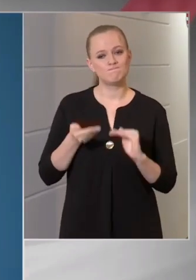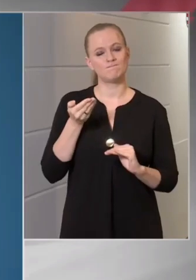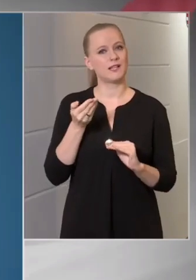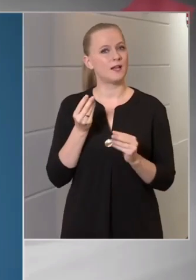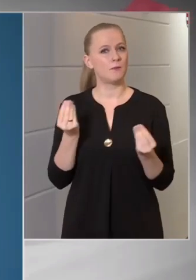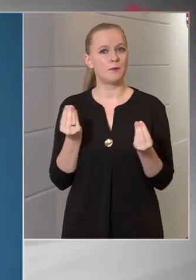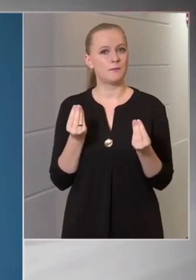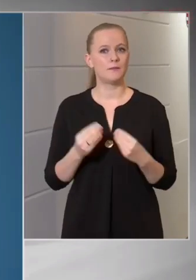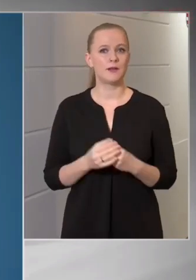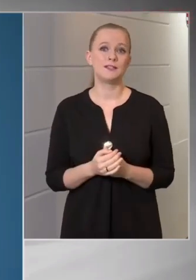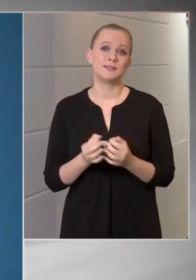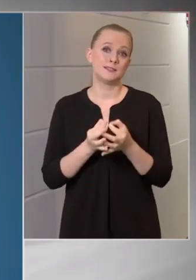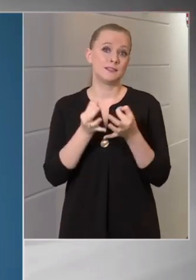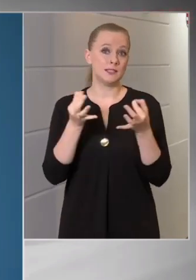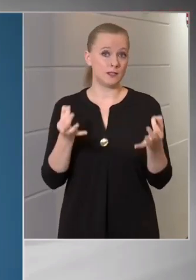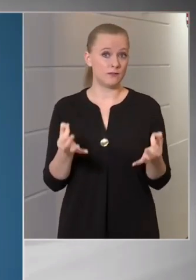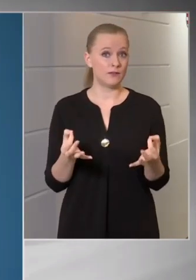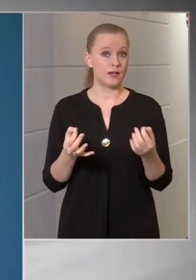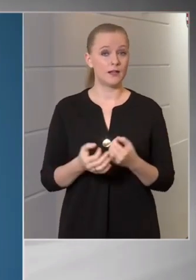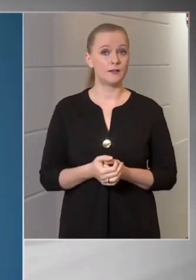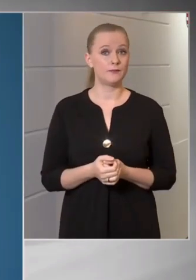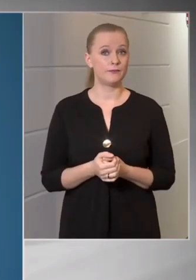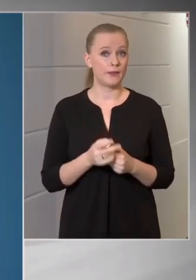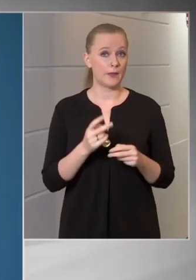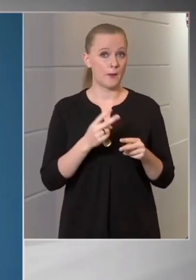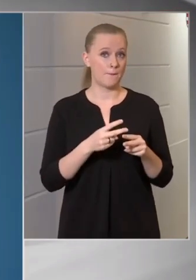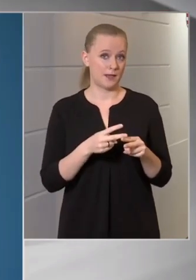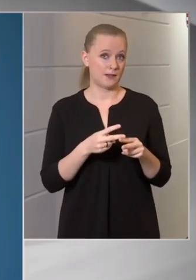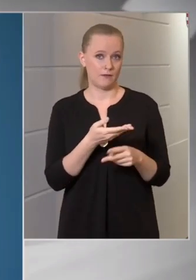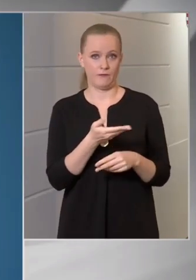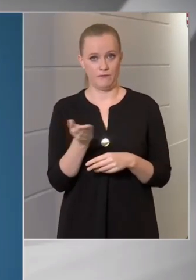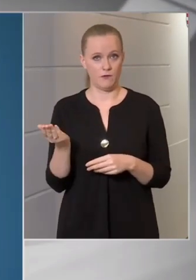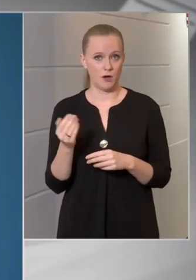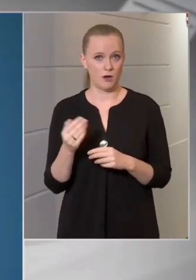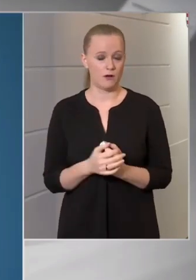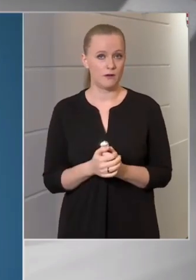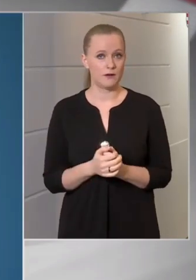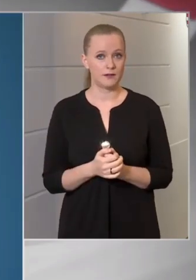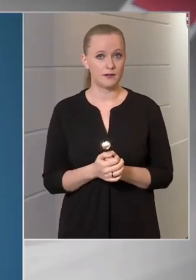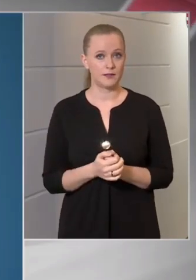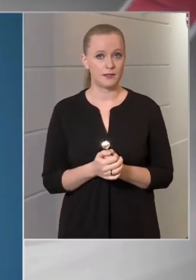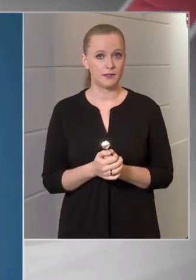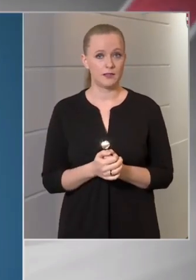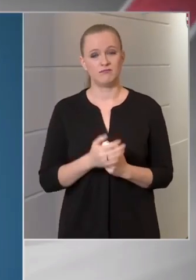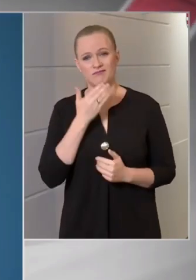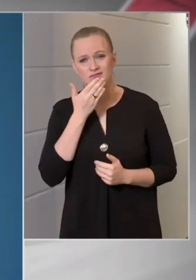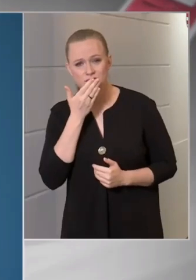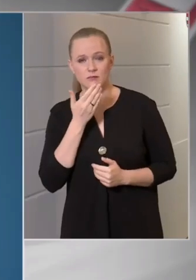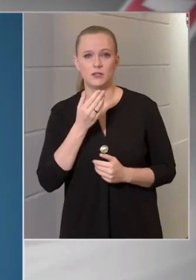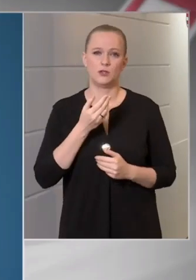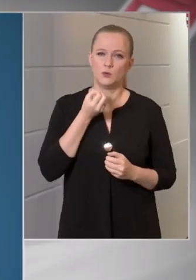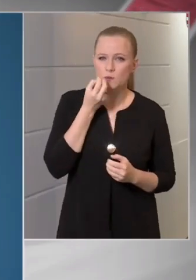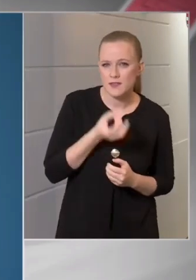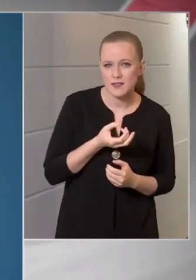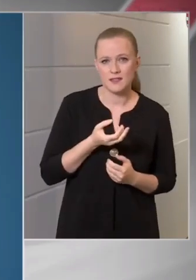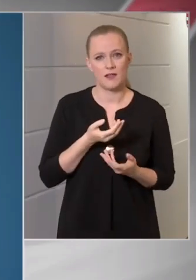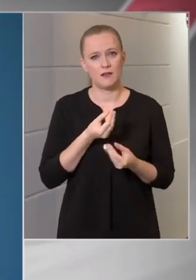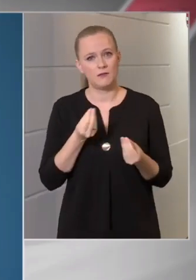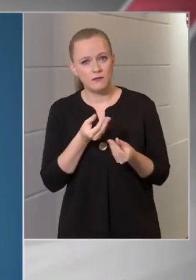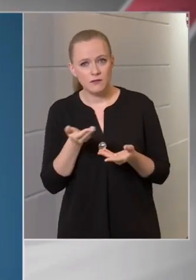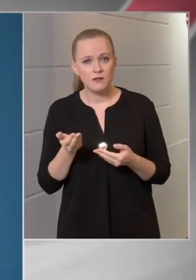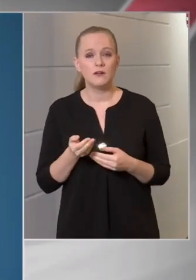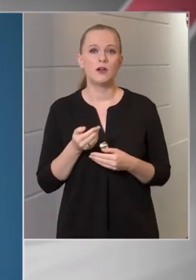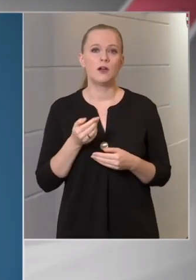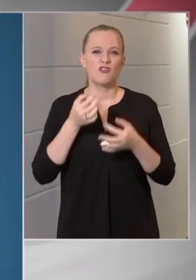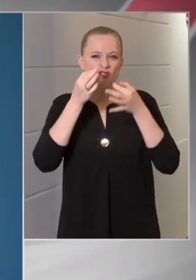nyilvánvalóan a beteg, hogyha valaki köhög, tüsszent, akkor ezeket